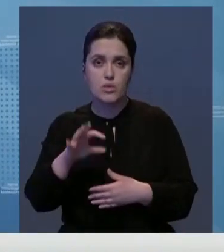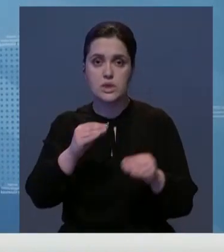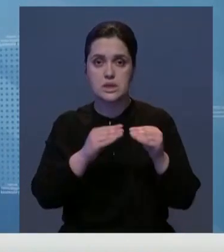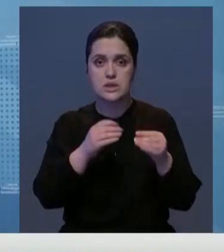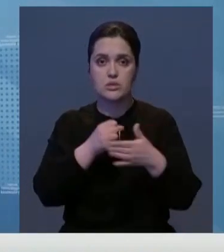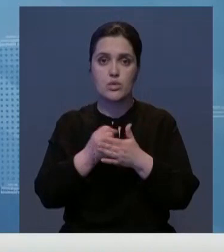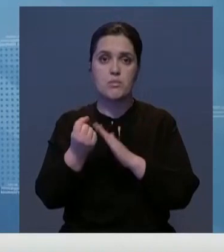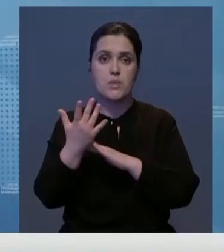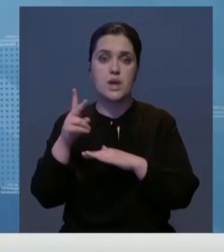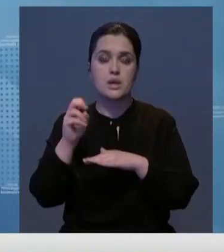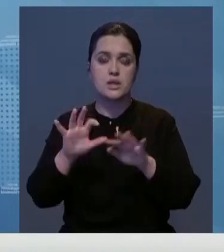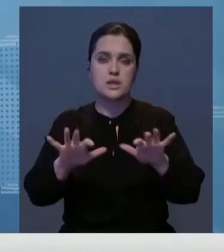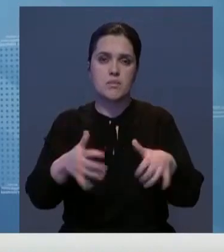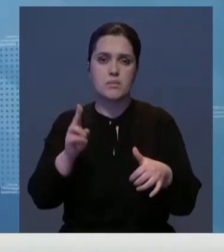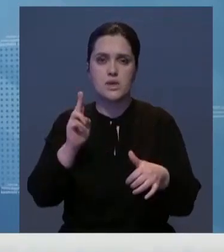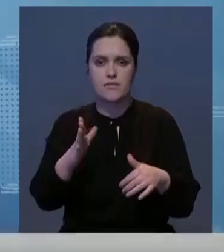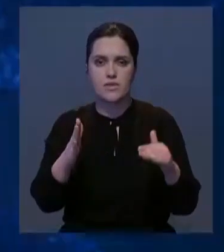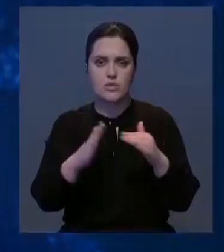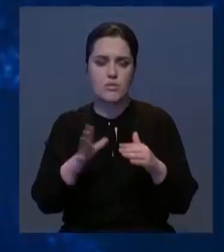10 до 15 лет с конфискацией имущества.